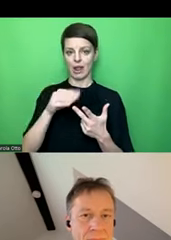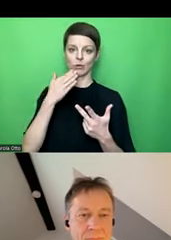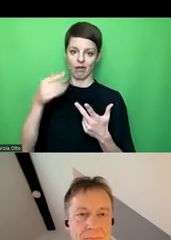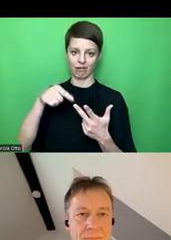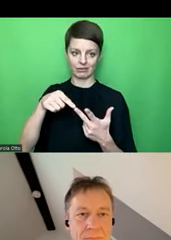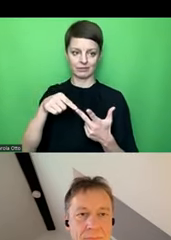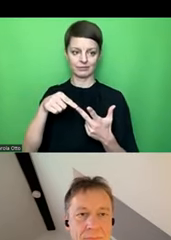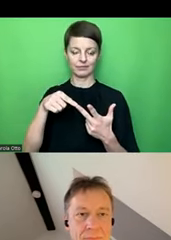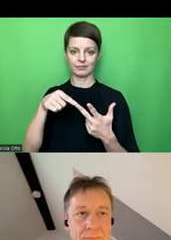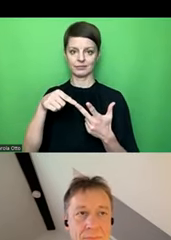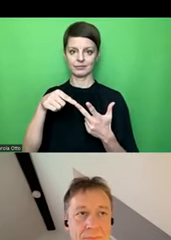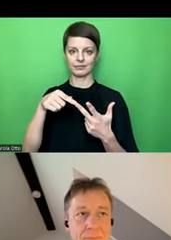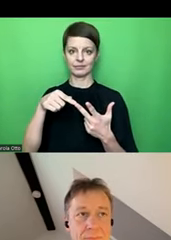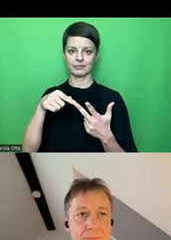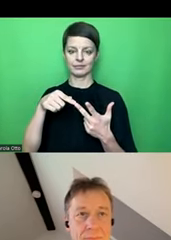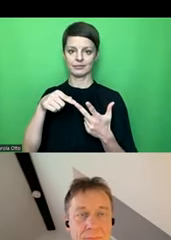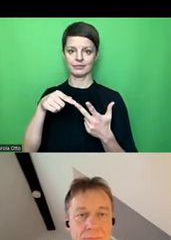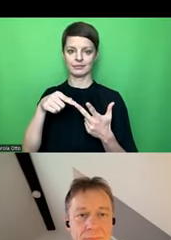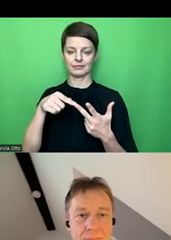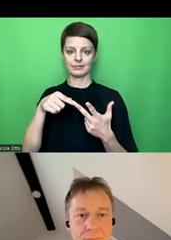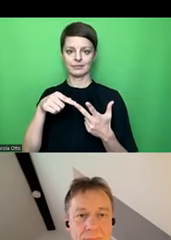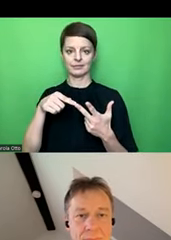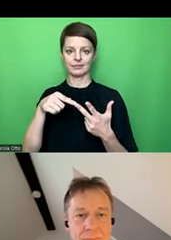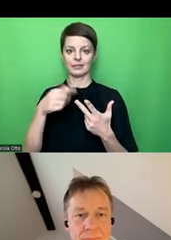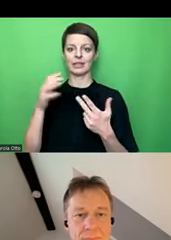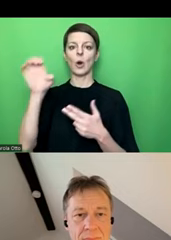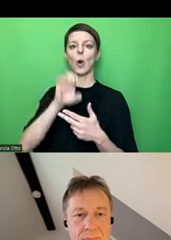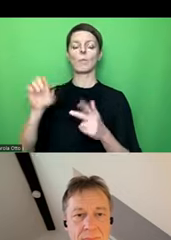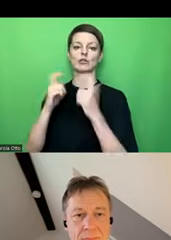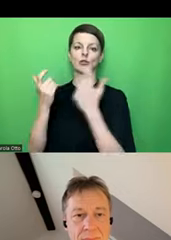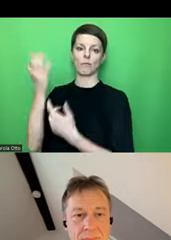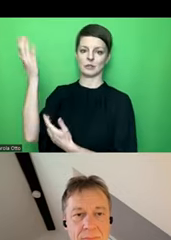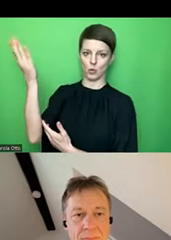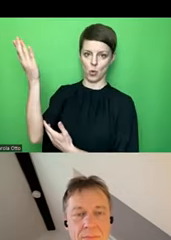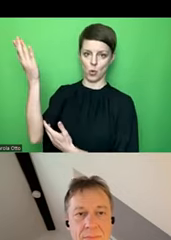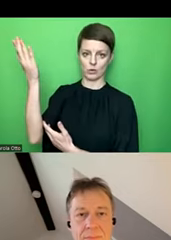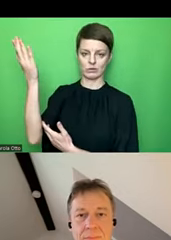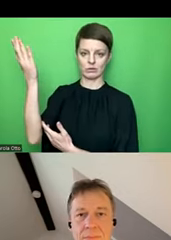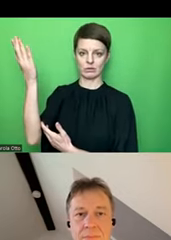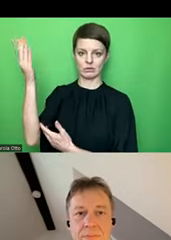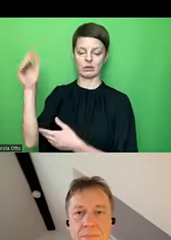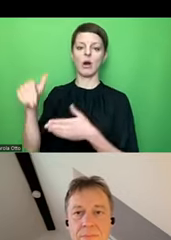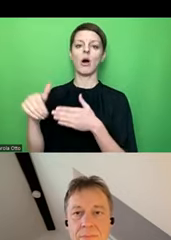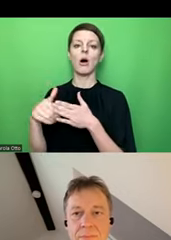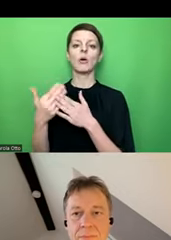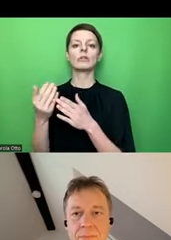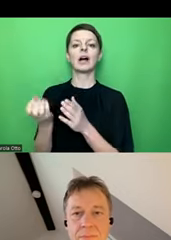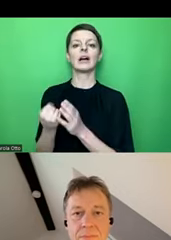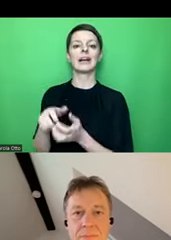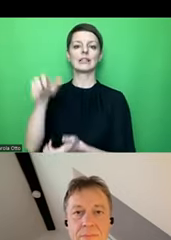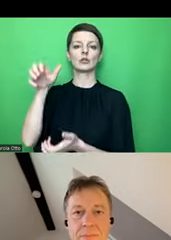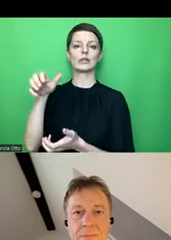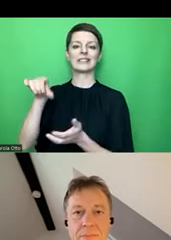sowohl an die Europäische Kommission als auch an das Ressourcenzentrum